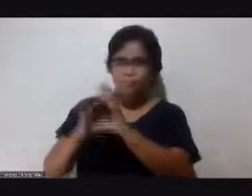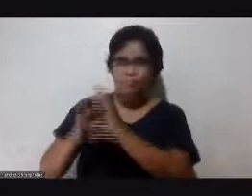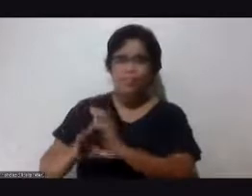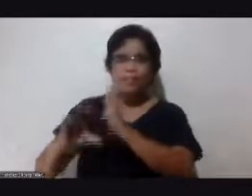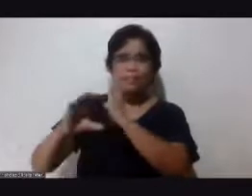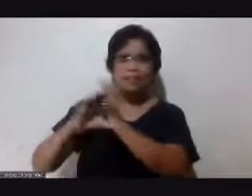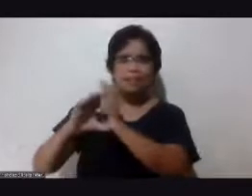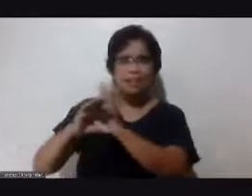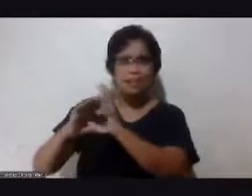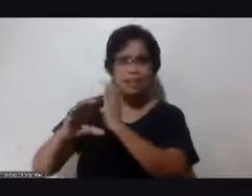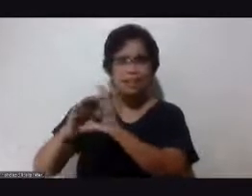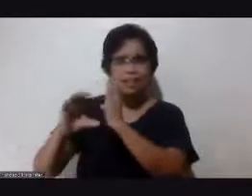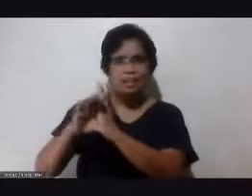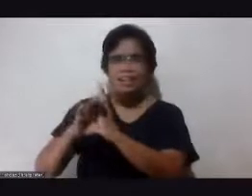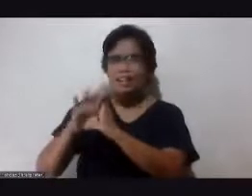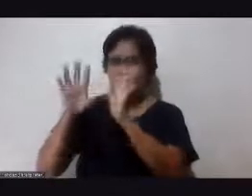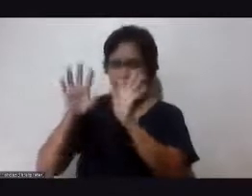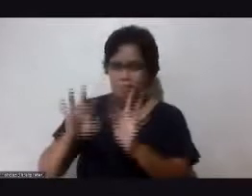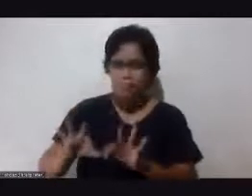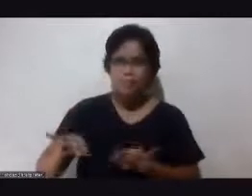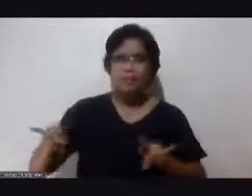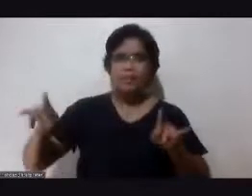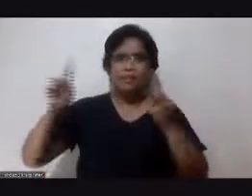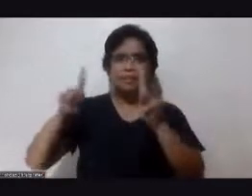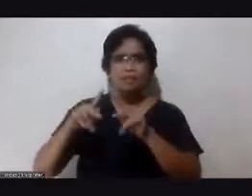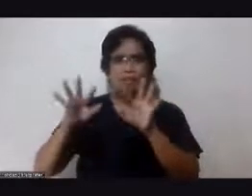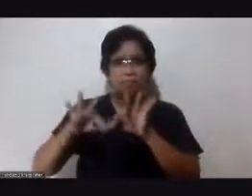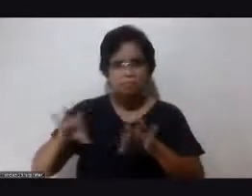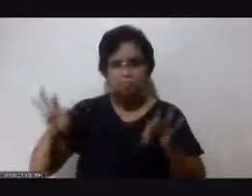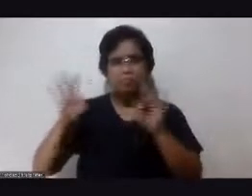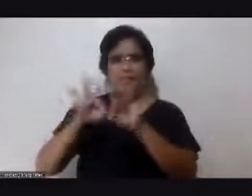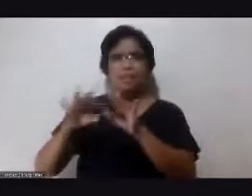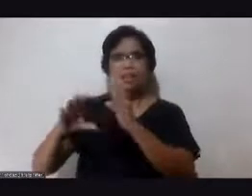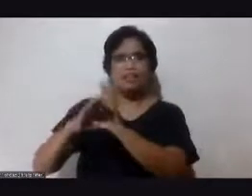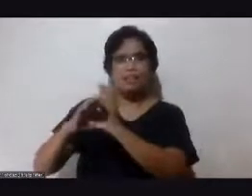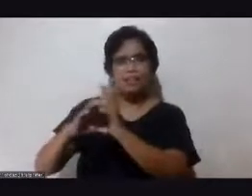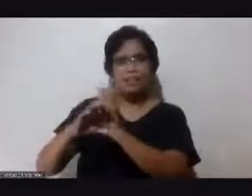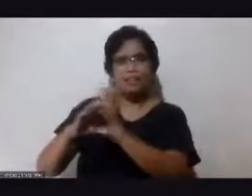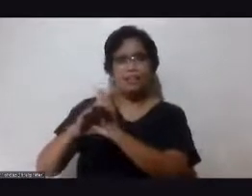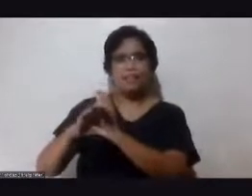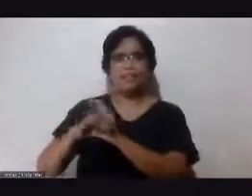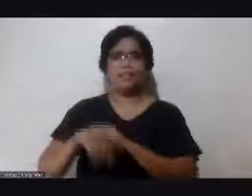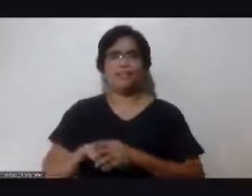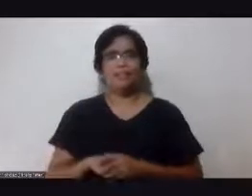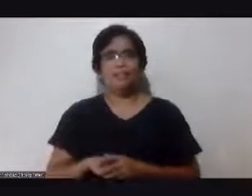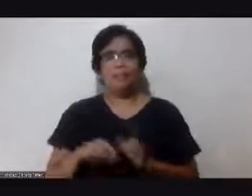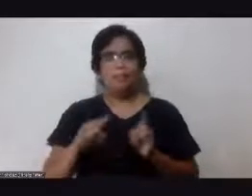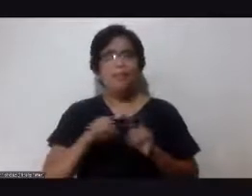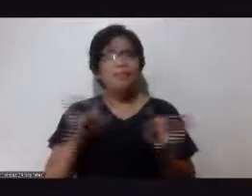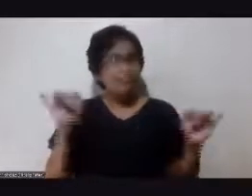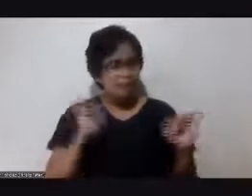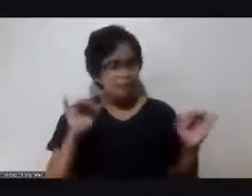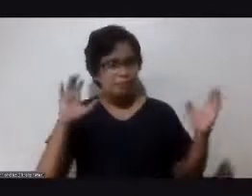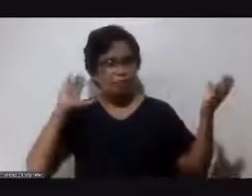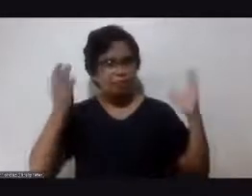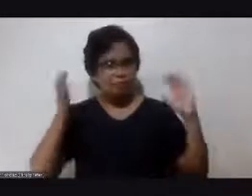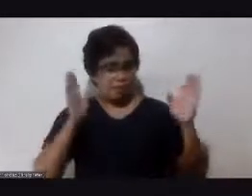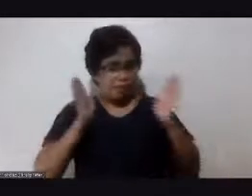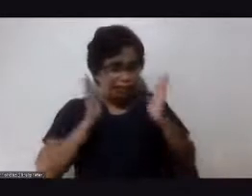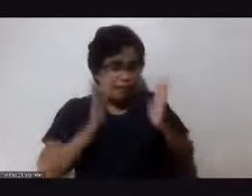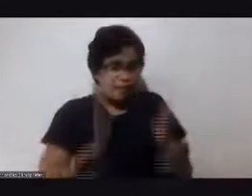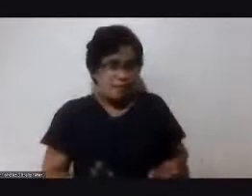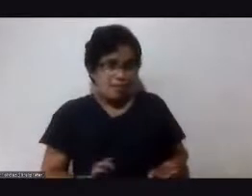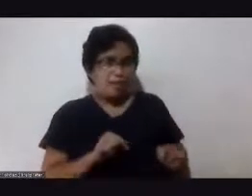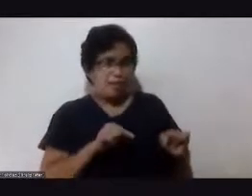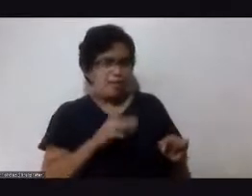pinakamahalagang possession nila sa mundo pero bakit yung katawan natin hindi